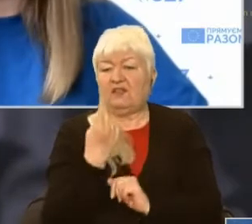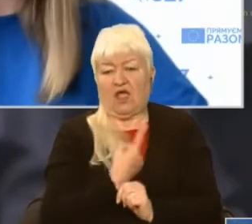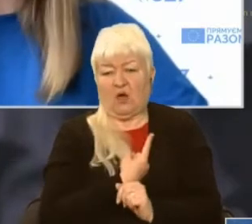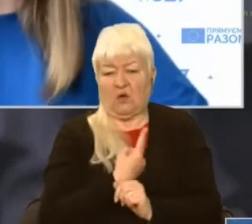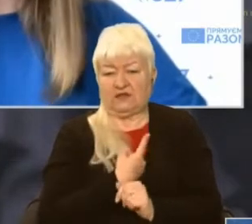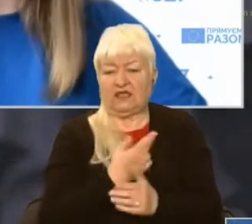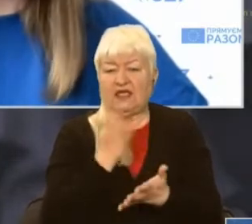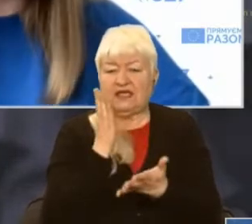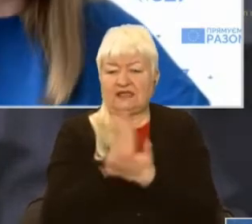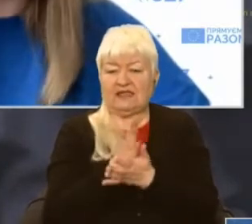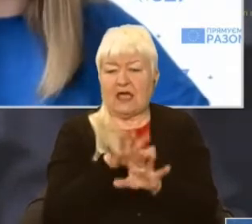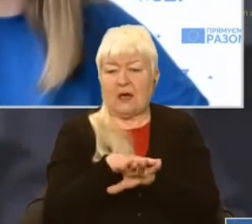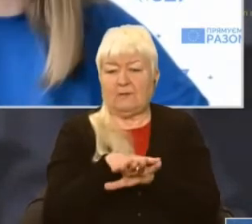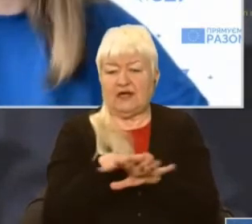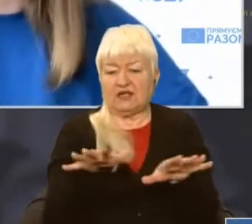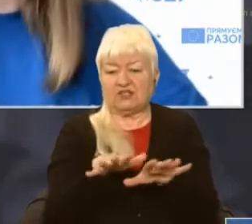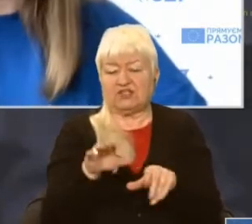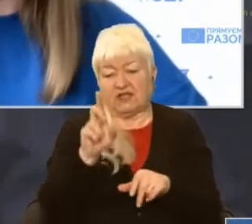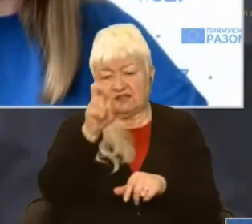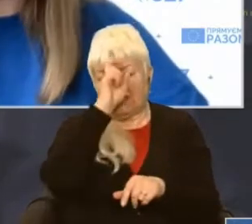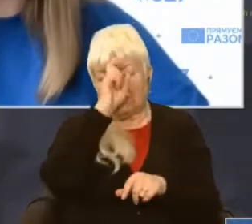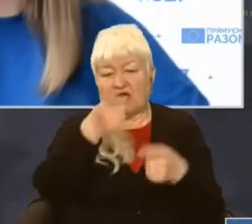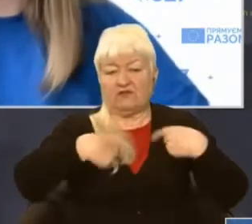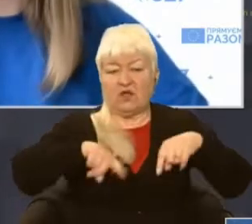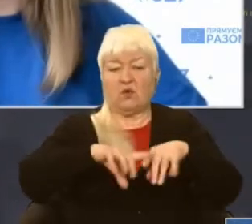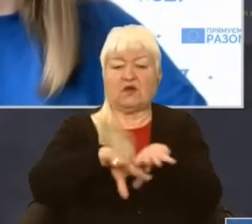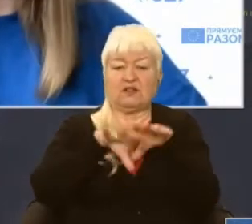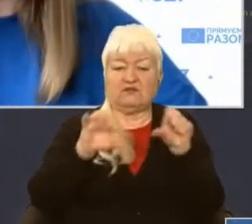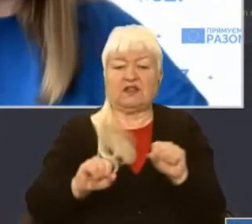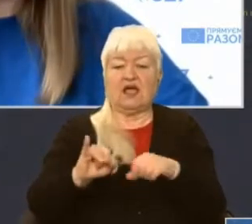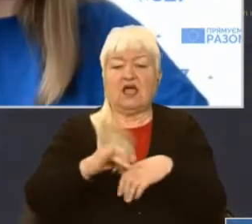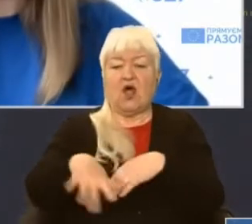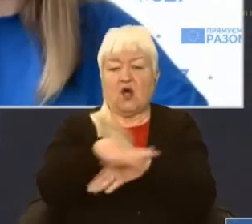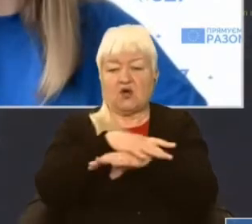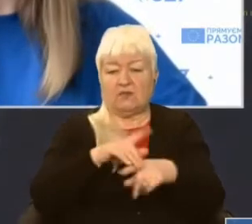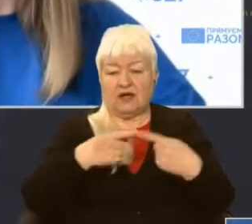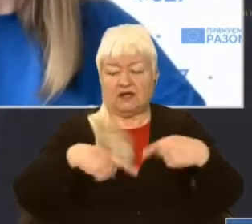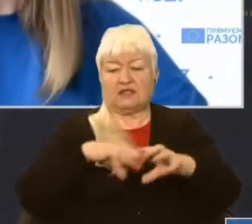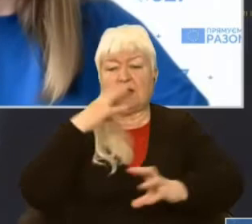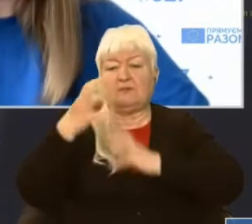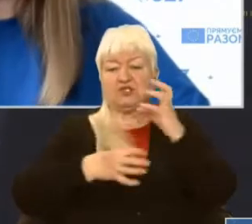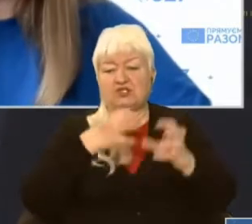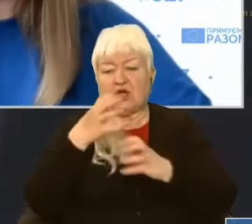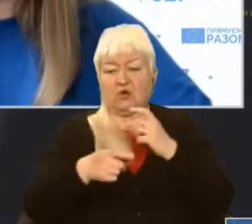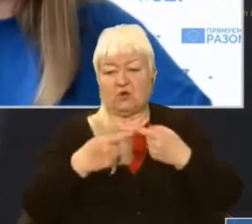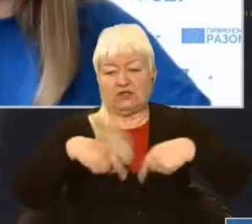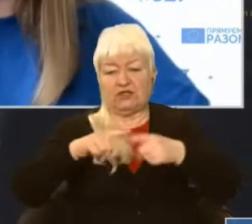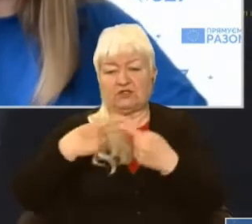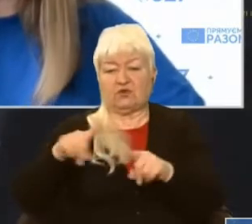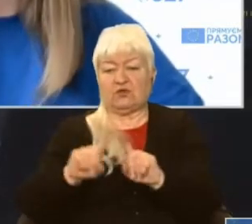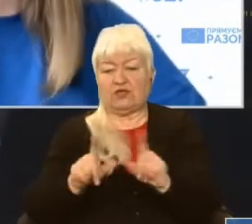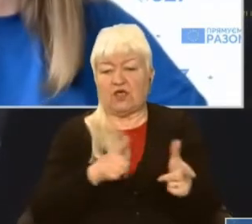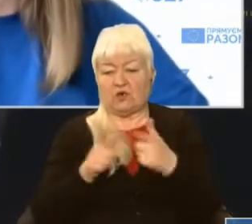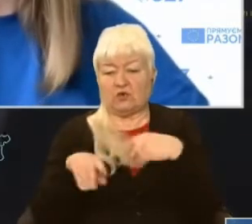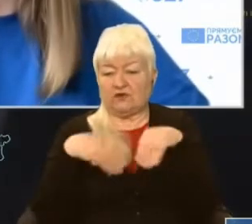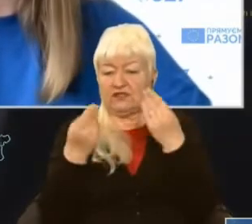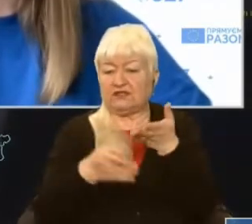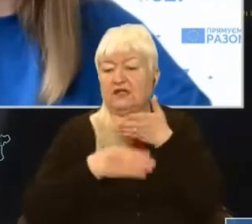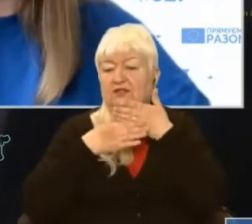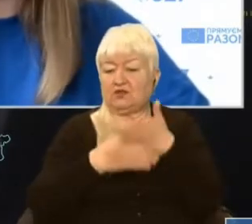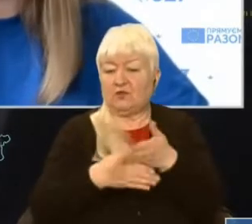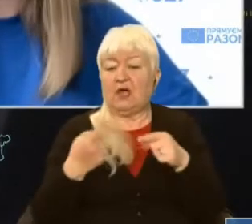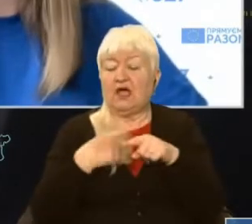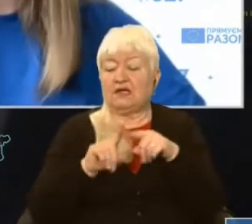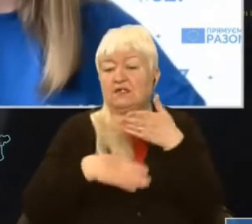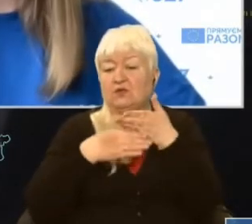Є ціла мережа і державних органів влади, і громадських організацій, і міжнародних структур, які готові надати вам допомогу. Ця